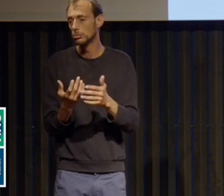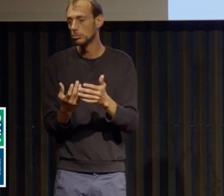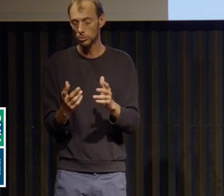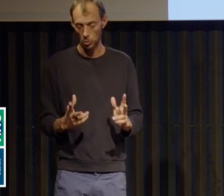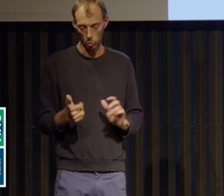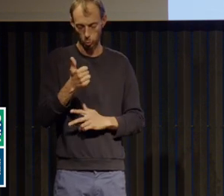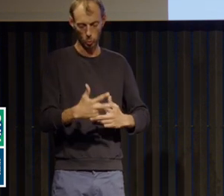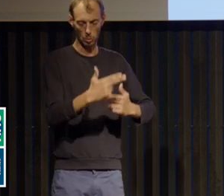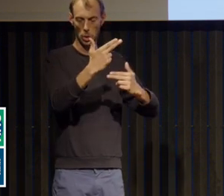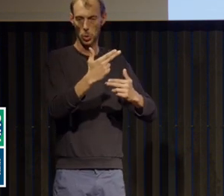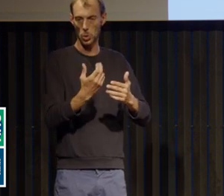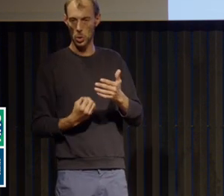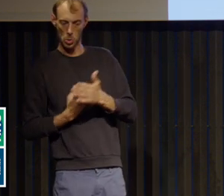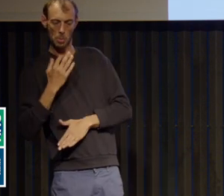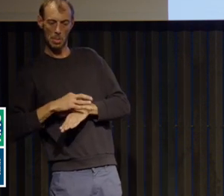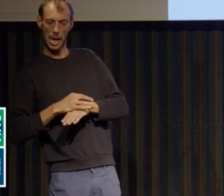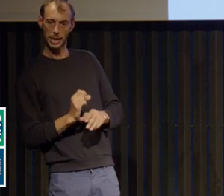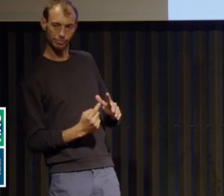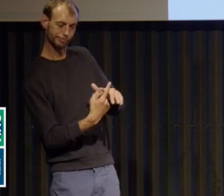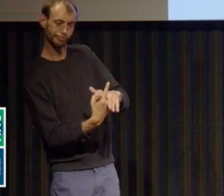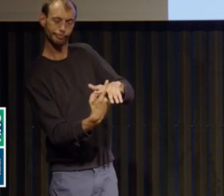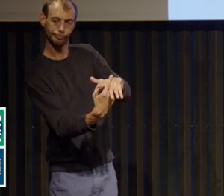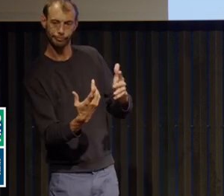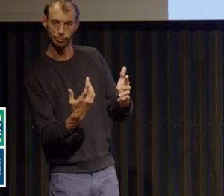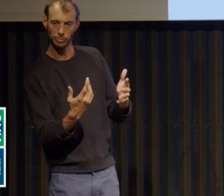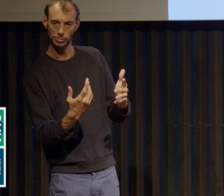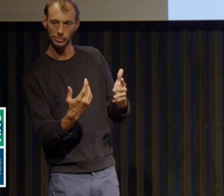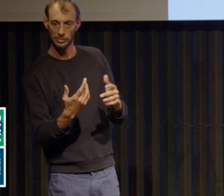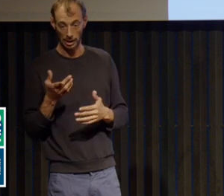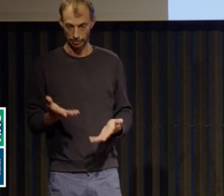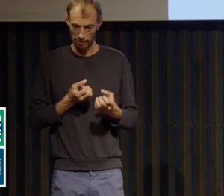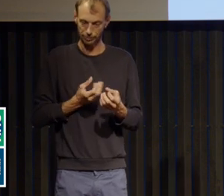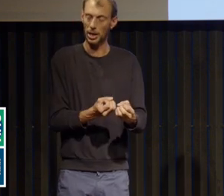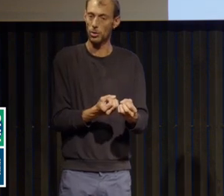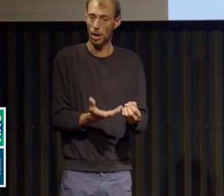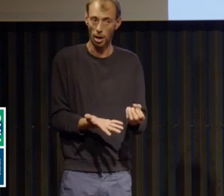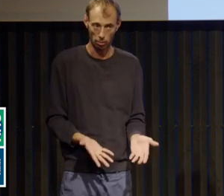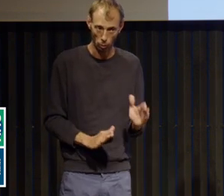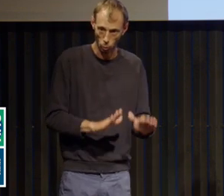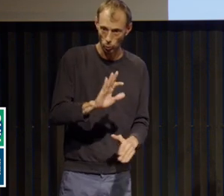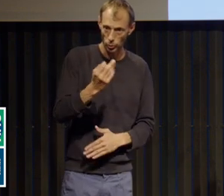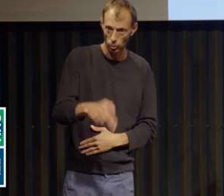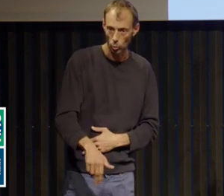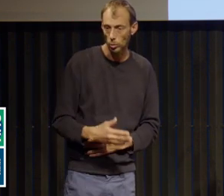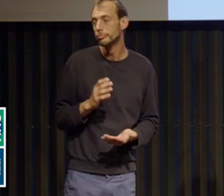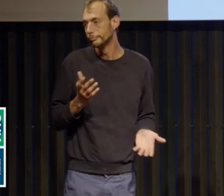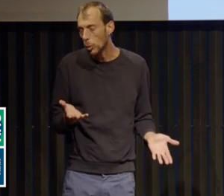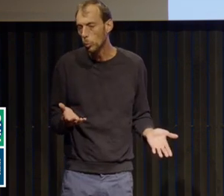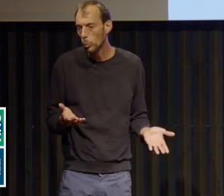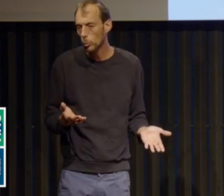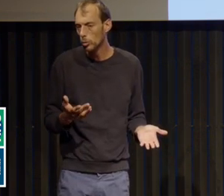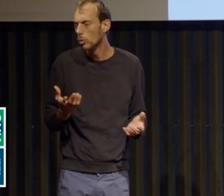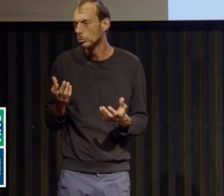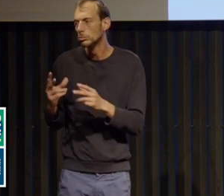donnée, cette incidence augmente-t-elle ? Alors ça, c'est une affirmation qu'on entend depuis longtemps. Bon, j'ai un peu de recul derrière